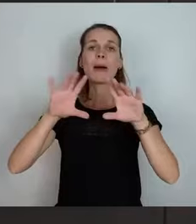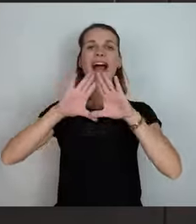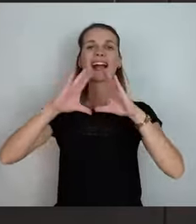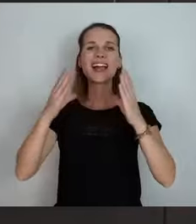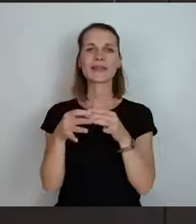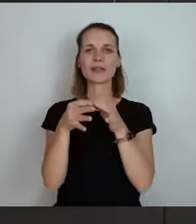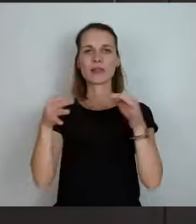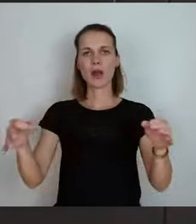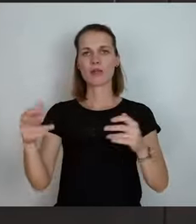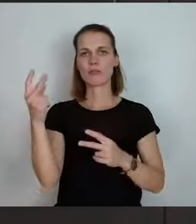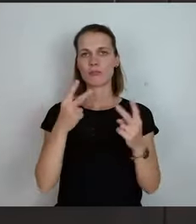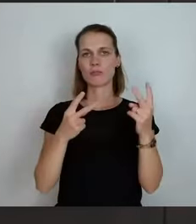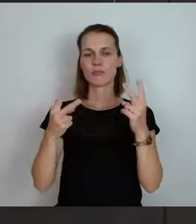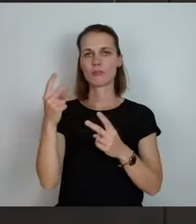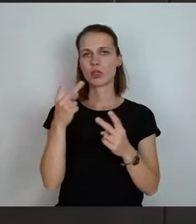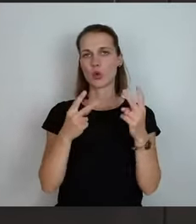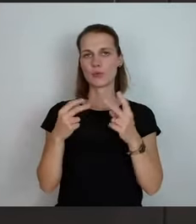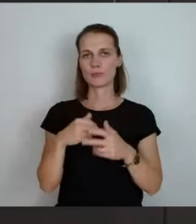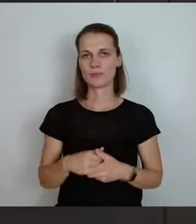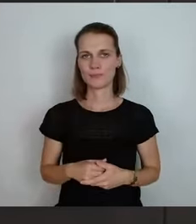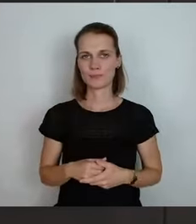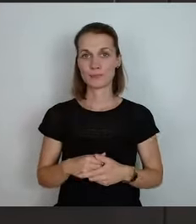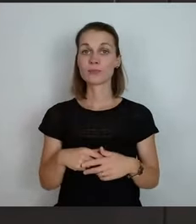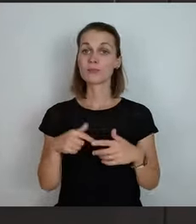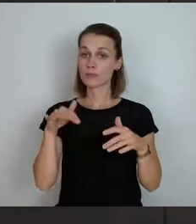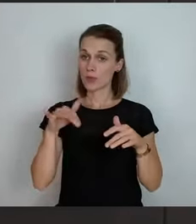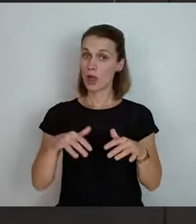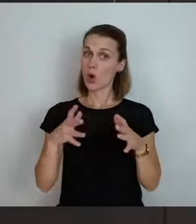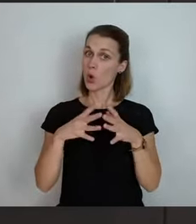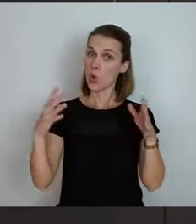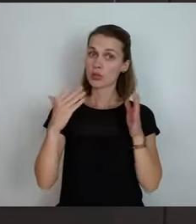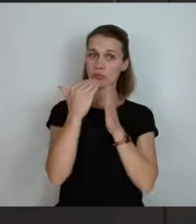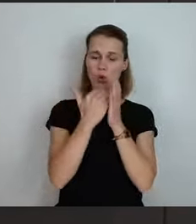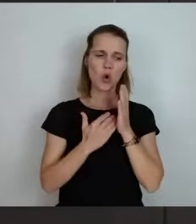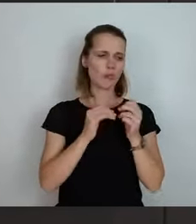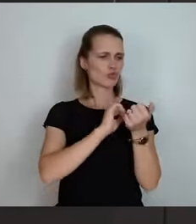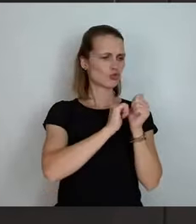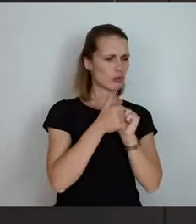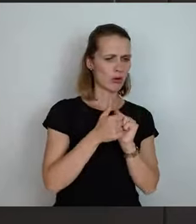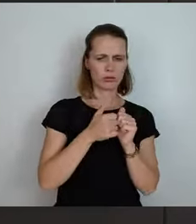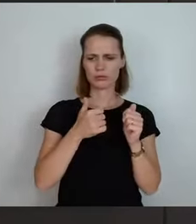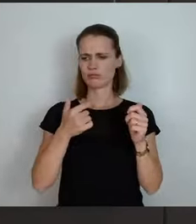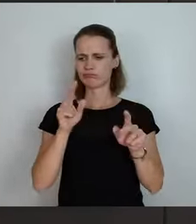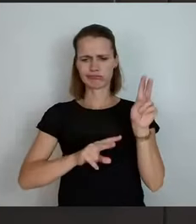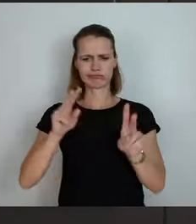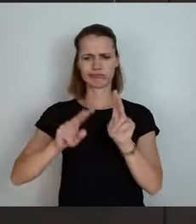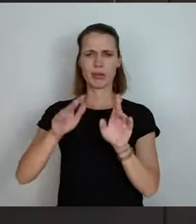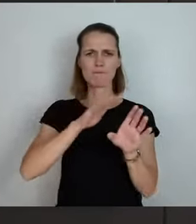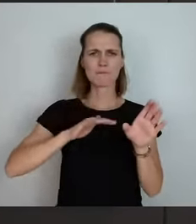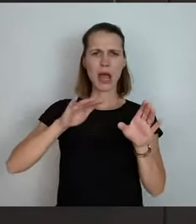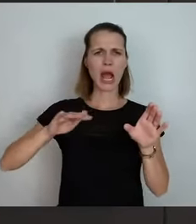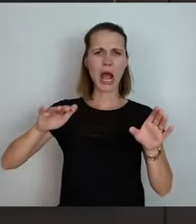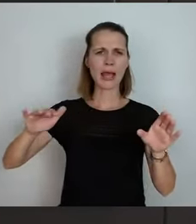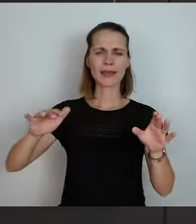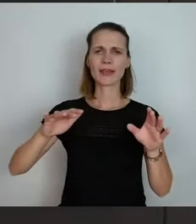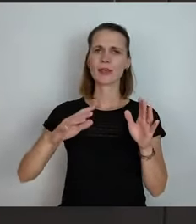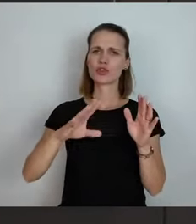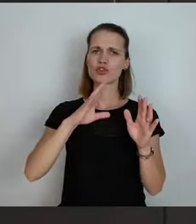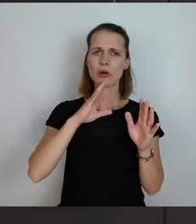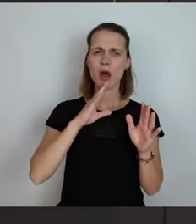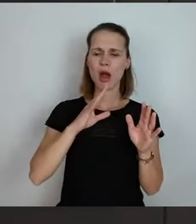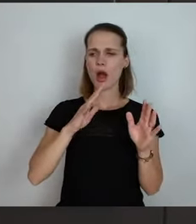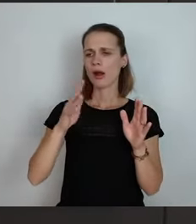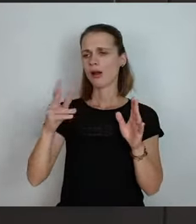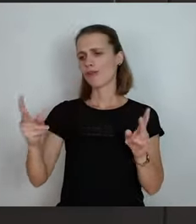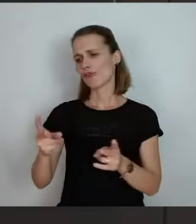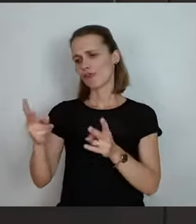ein sehr, denke ich mal, großes Programm in Sport, in verschiedenen Bereichen, in sprachlichem Bereich, im vierten Bereich